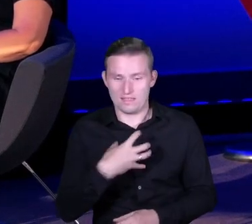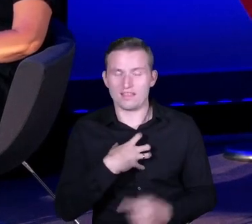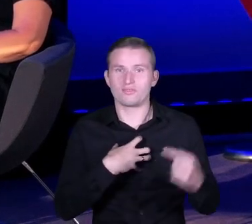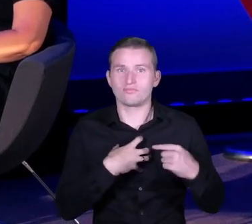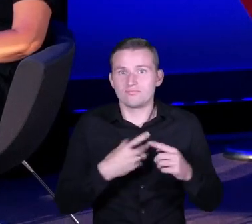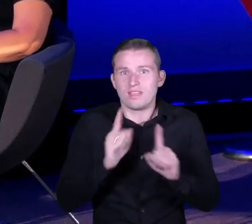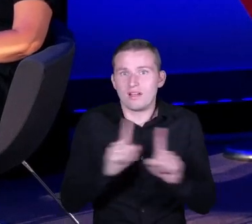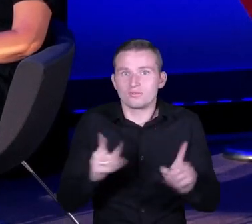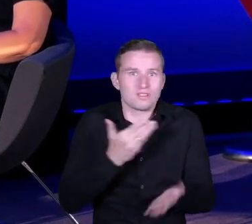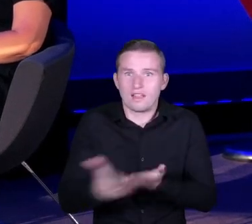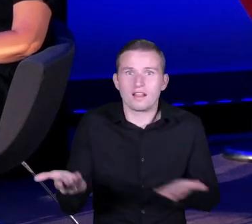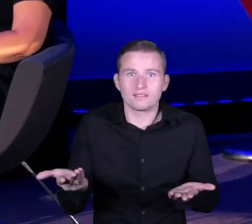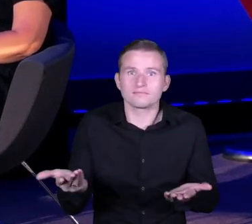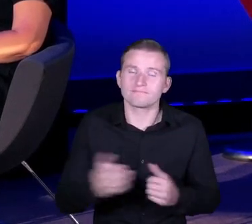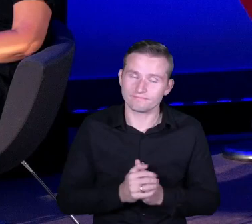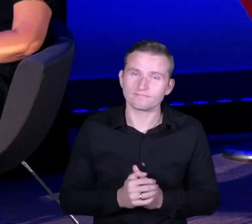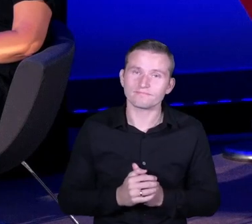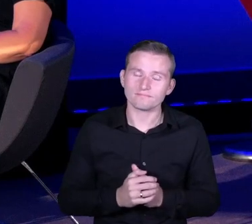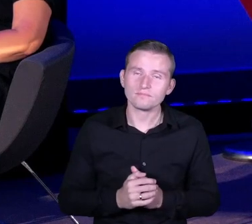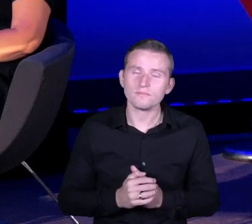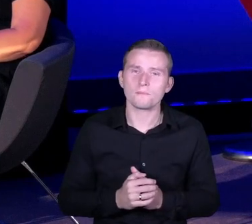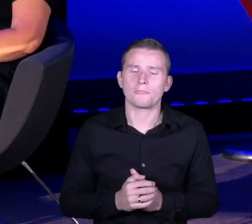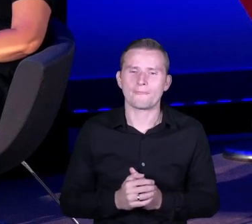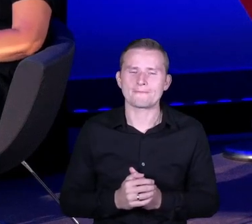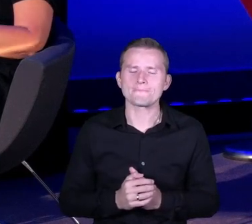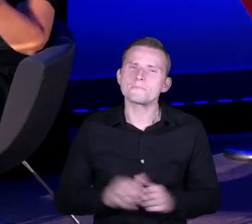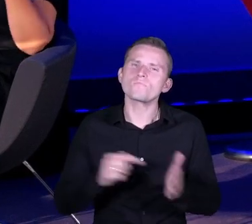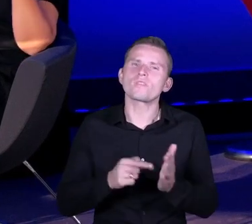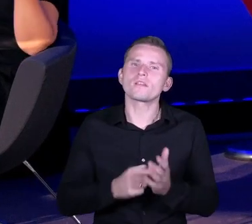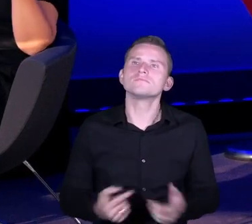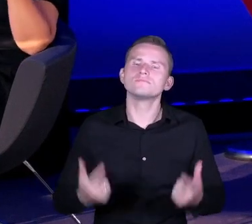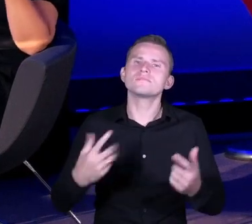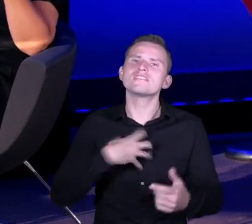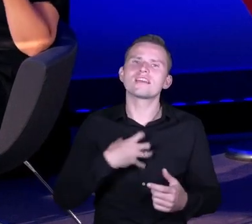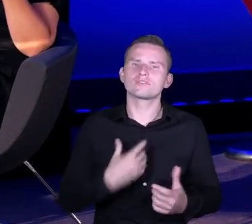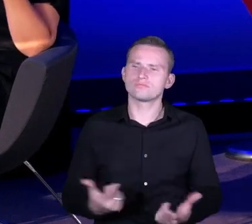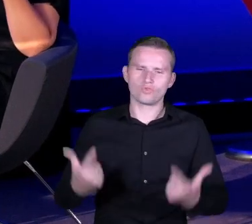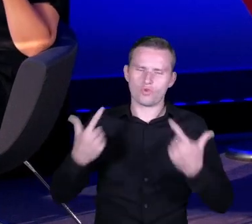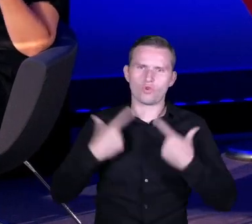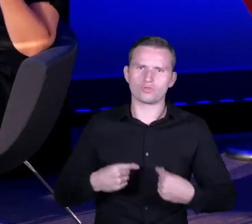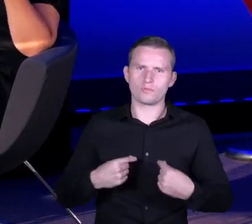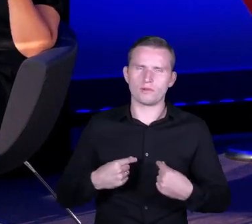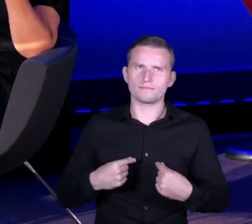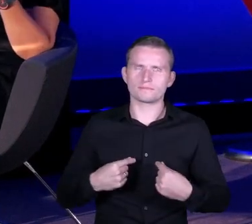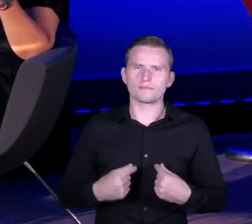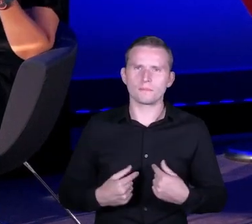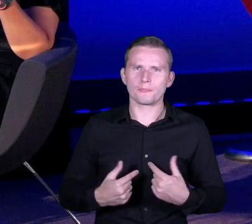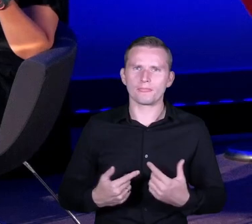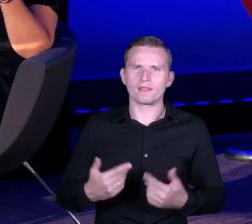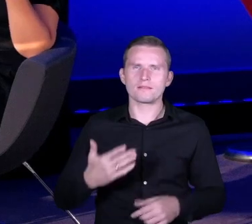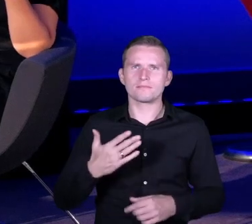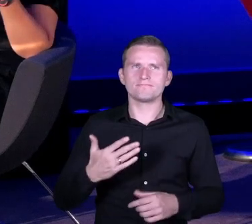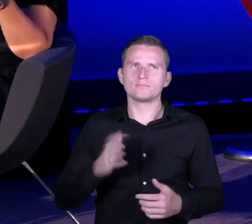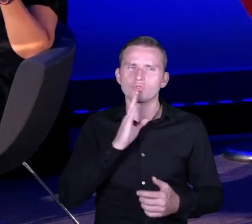ciągu pozostaje nauczycielem, czy nauczycielką. I to jest taka osoba, która, że tak powiem, na sobie doświadcza